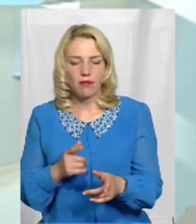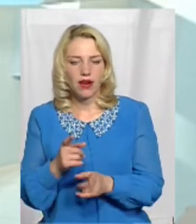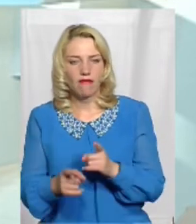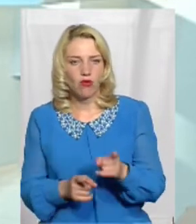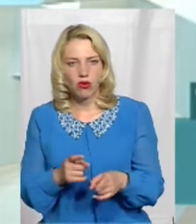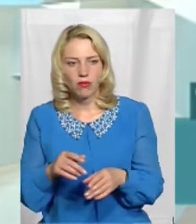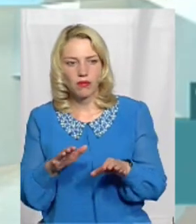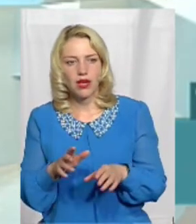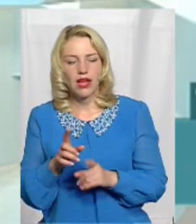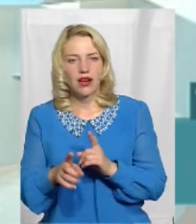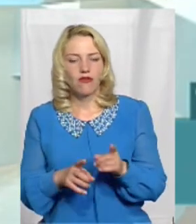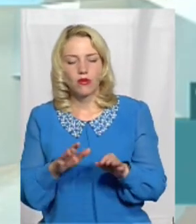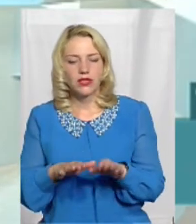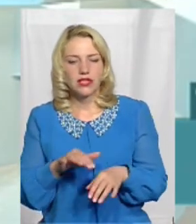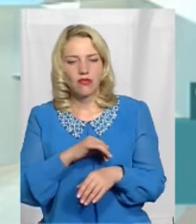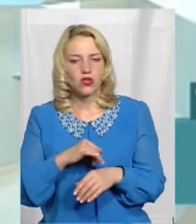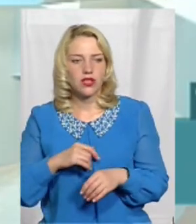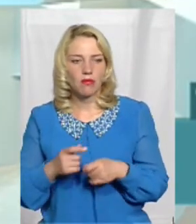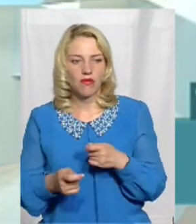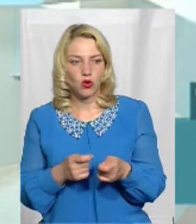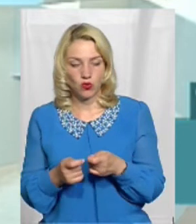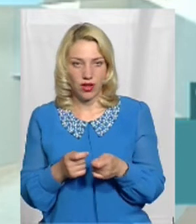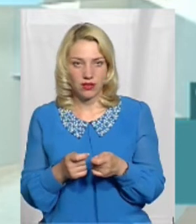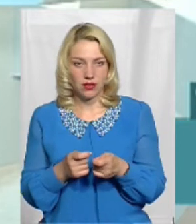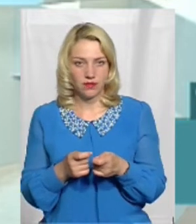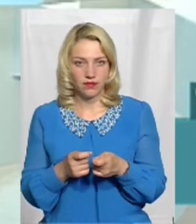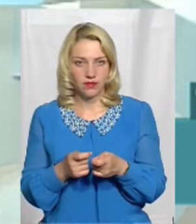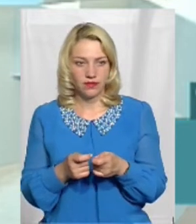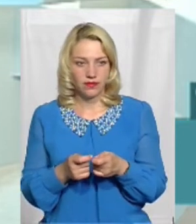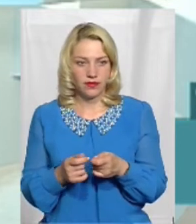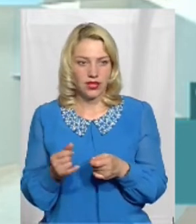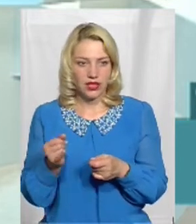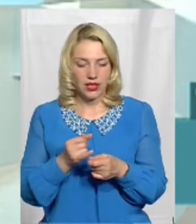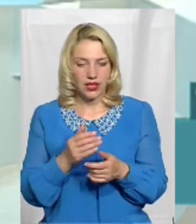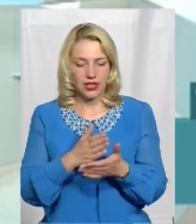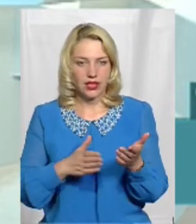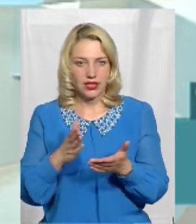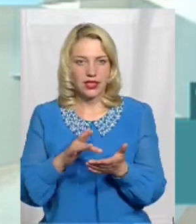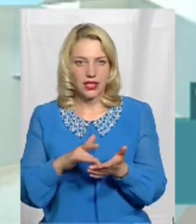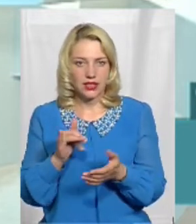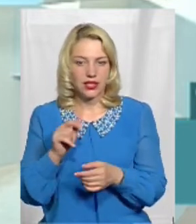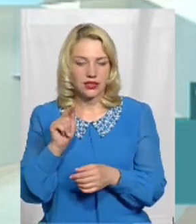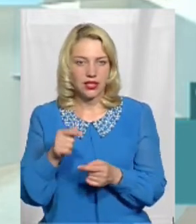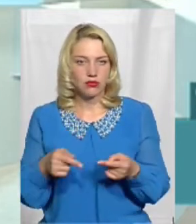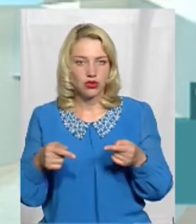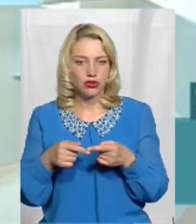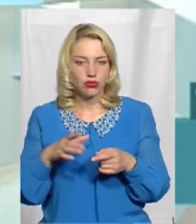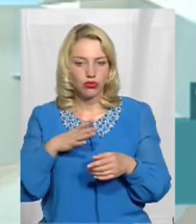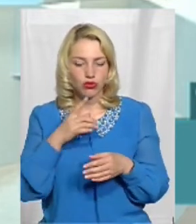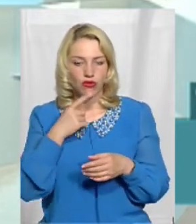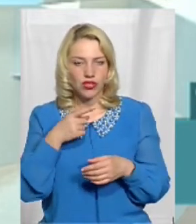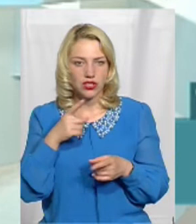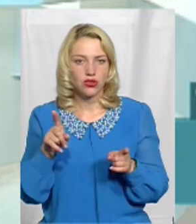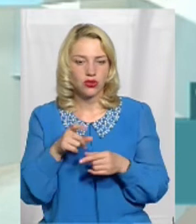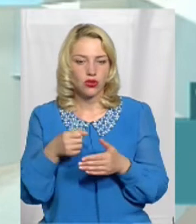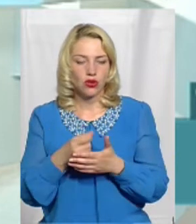місцевого самоврядування і децентралізації І там чітко було визначено,